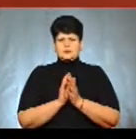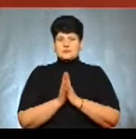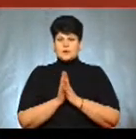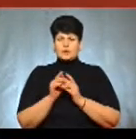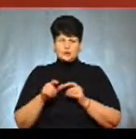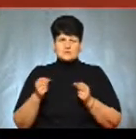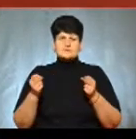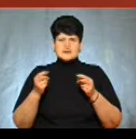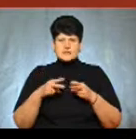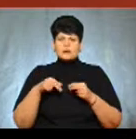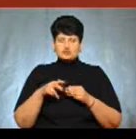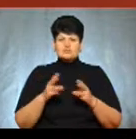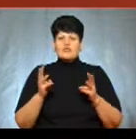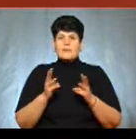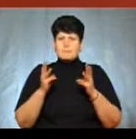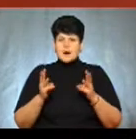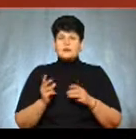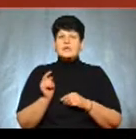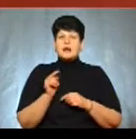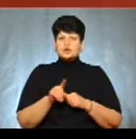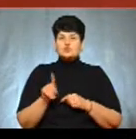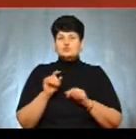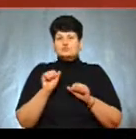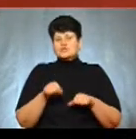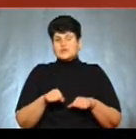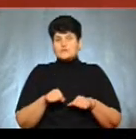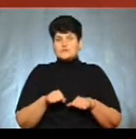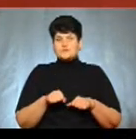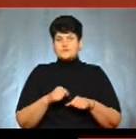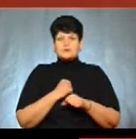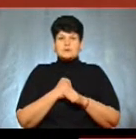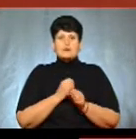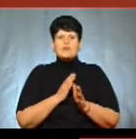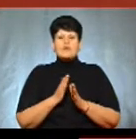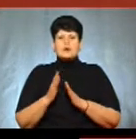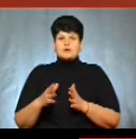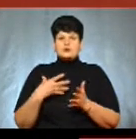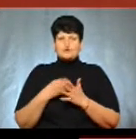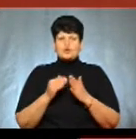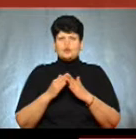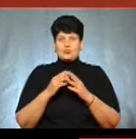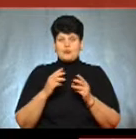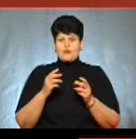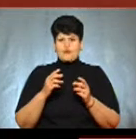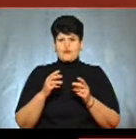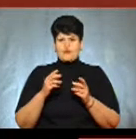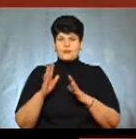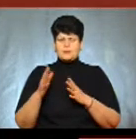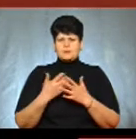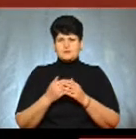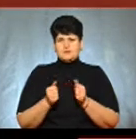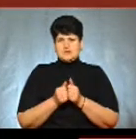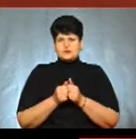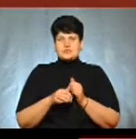спеціально йдуть, випалюють для того, щоб, можливо, привести в порядок свої домоволодіння, можливо, близьку